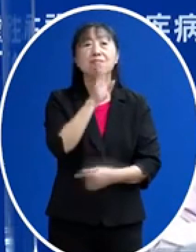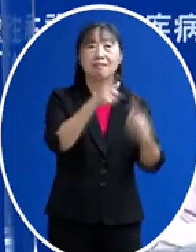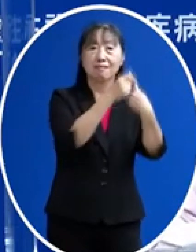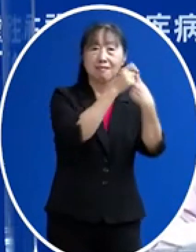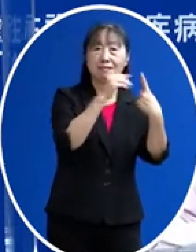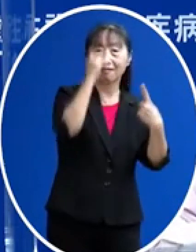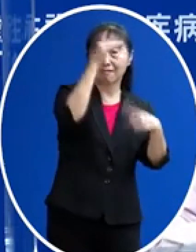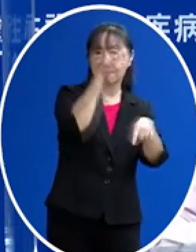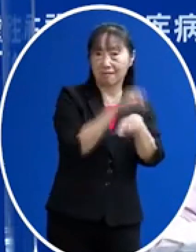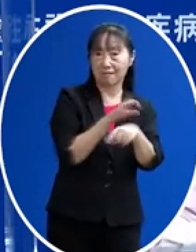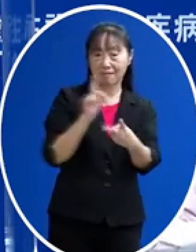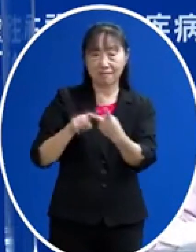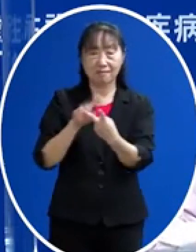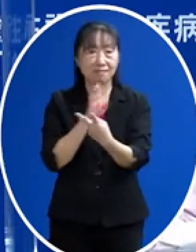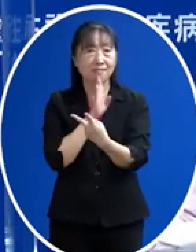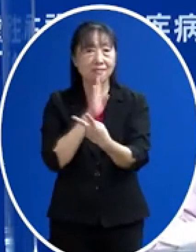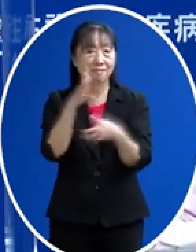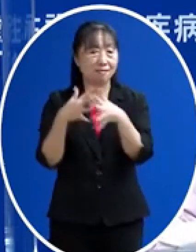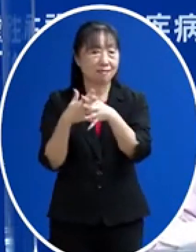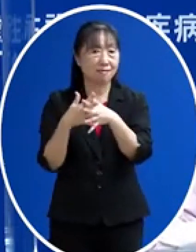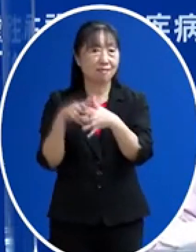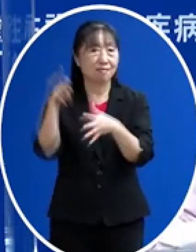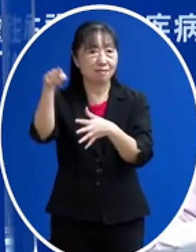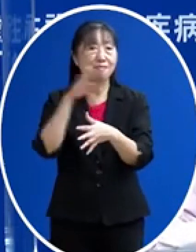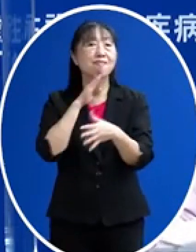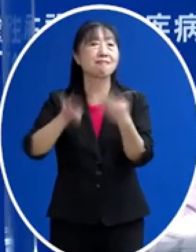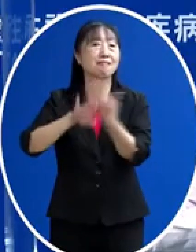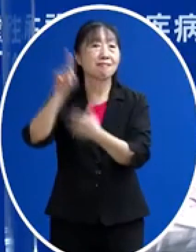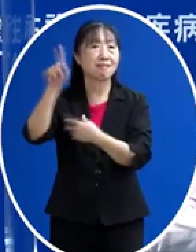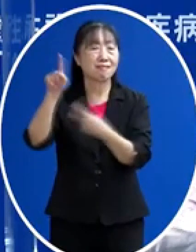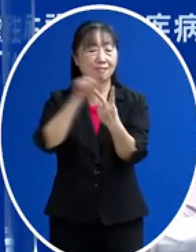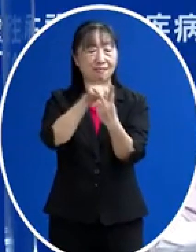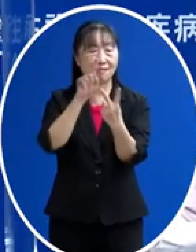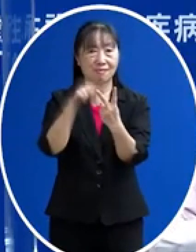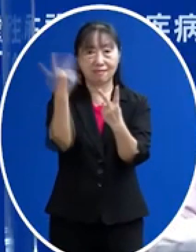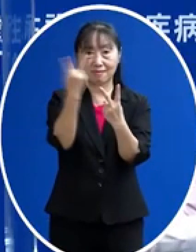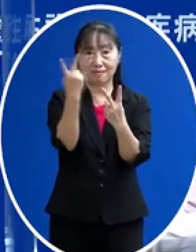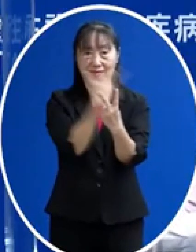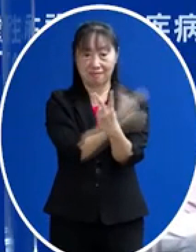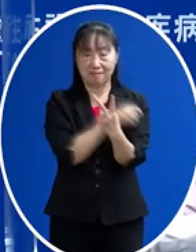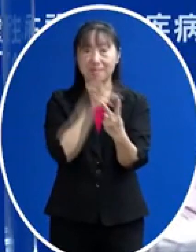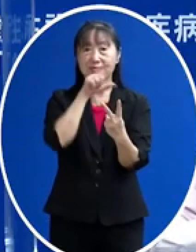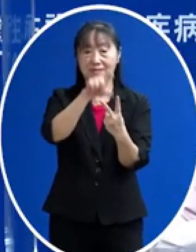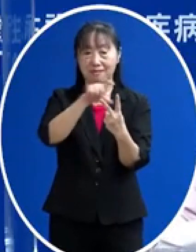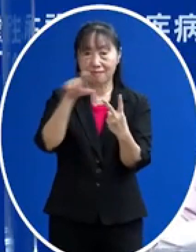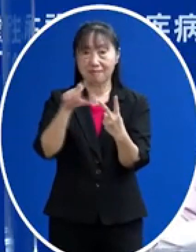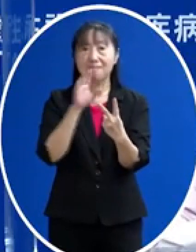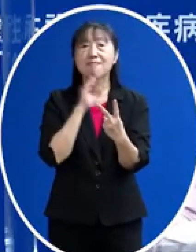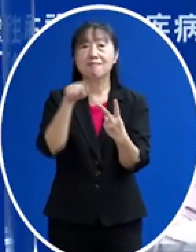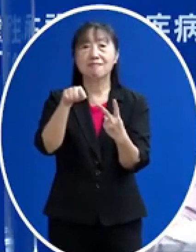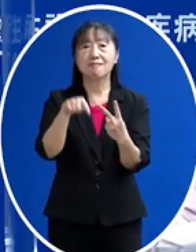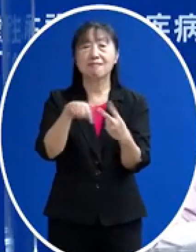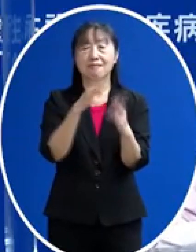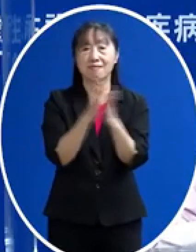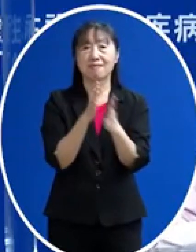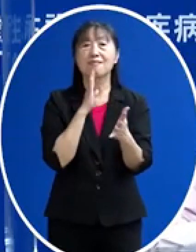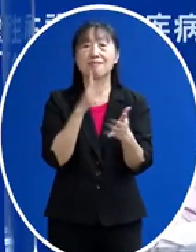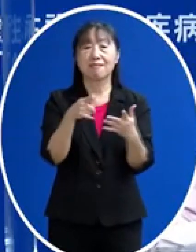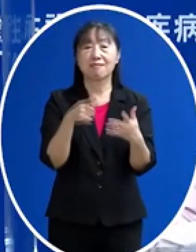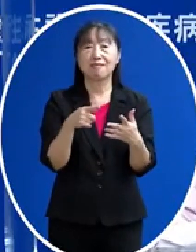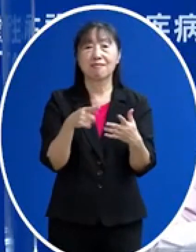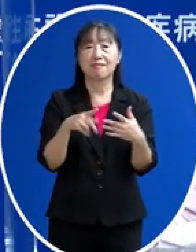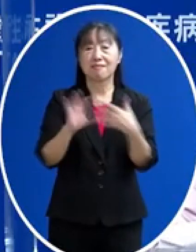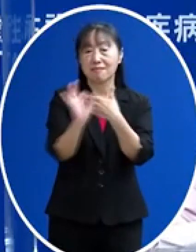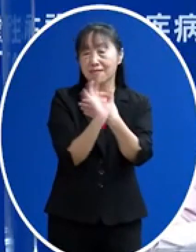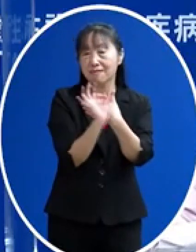端那一個是美國的Innovial 這樣的兩款疫苗然後做這種團結式的一個